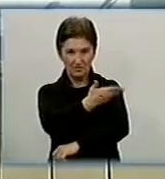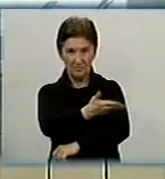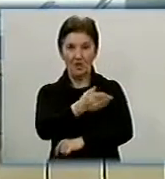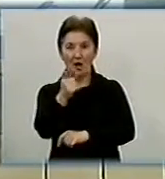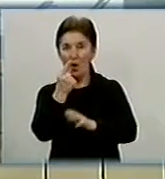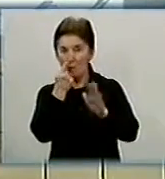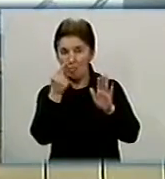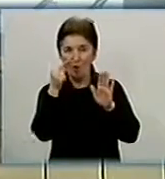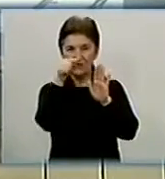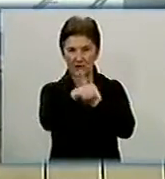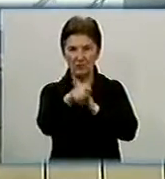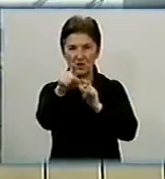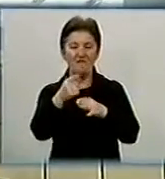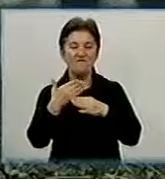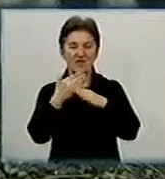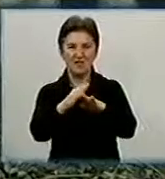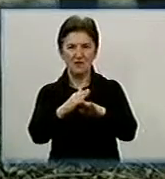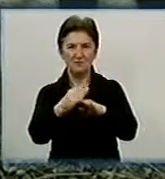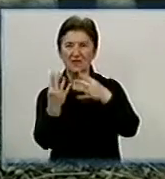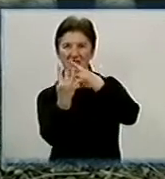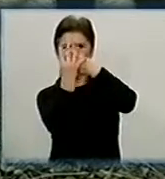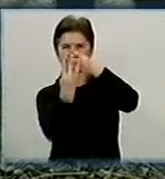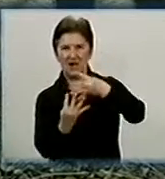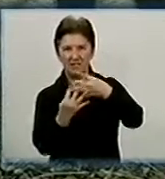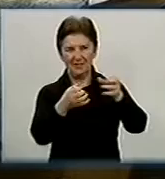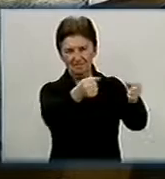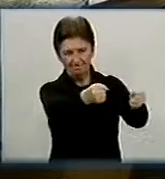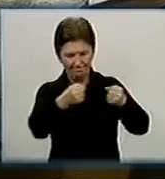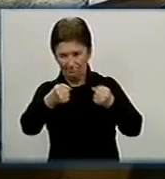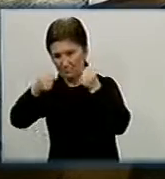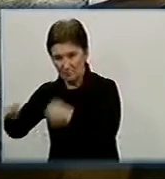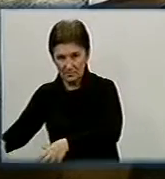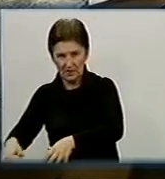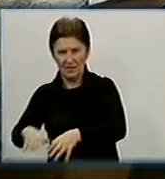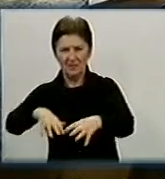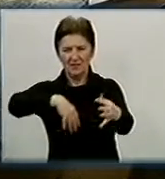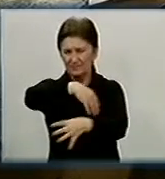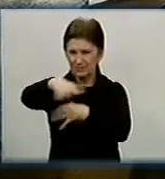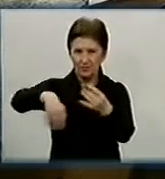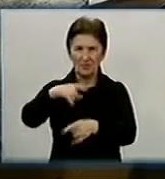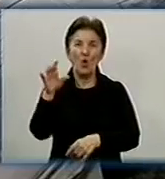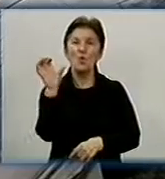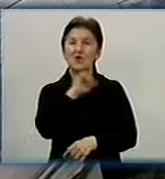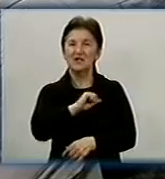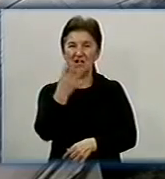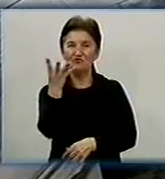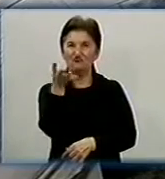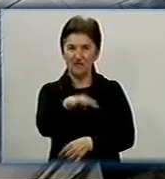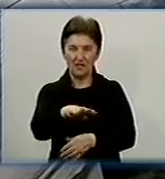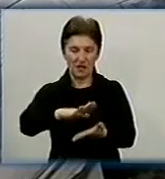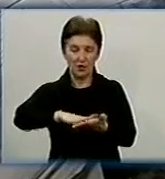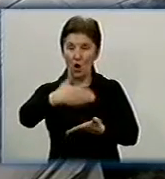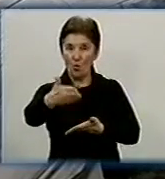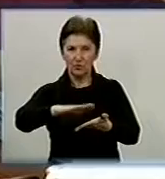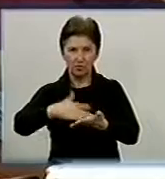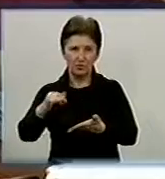Аби потрапити всередину, вони вилимали грати та розбили вікно. Злочинці влаштували безлад, вкрали чотири ноутбуки та влаштували обід прямо на